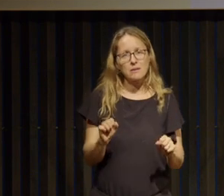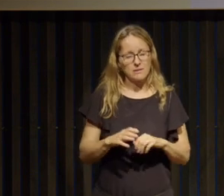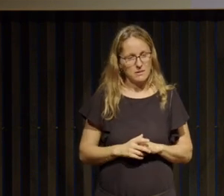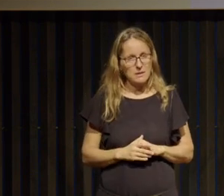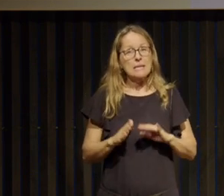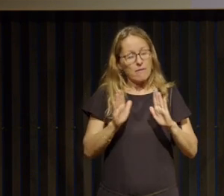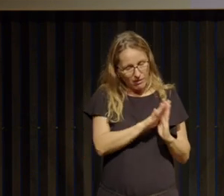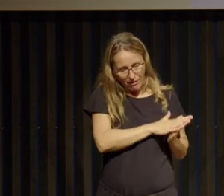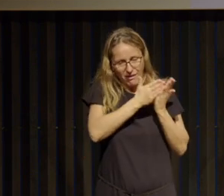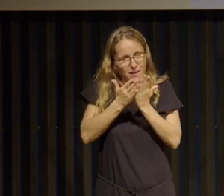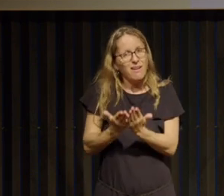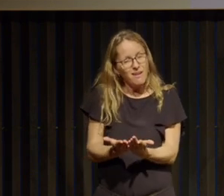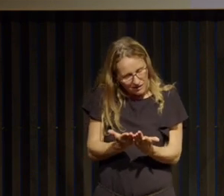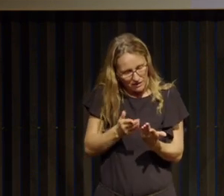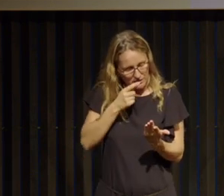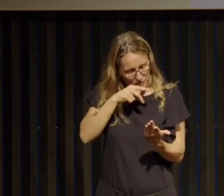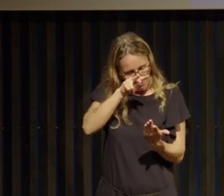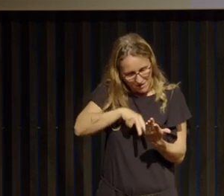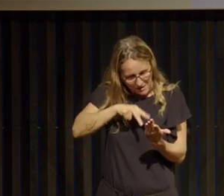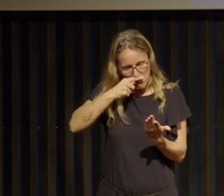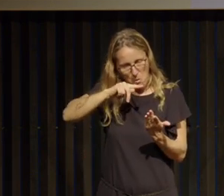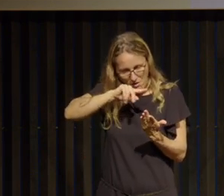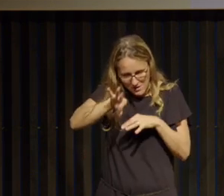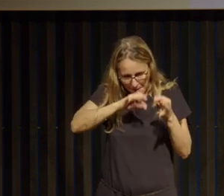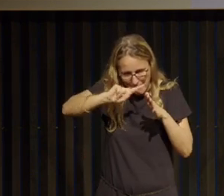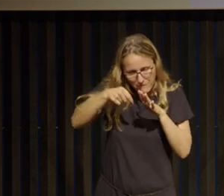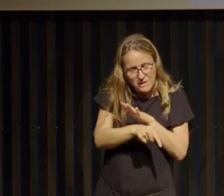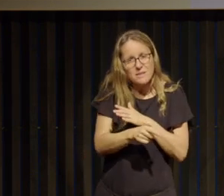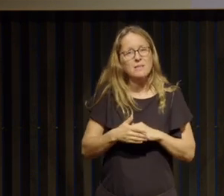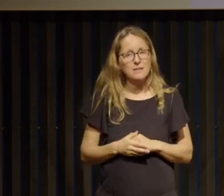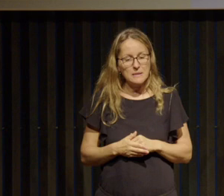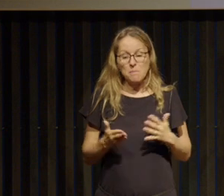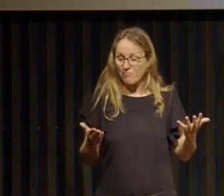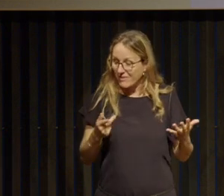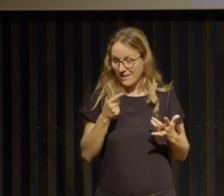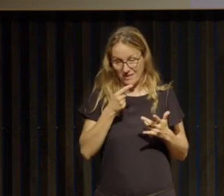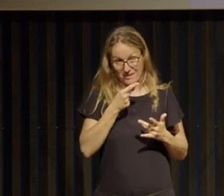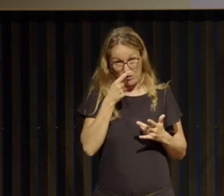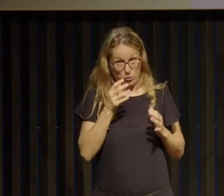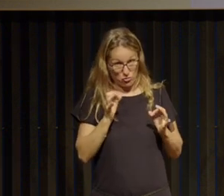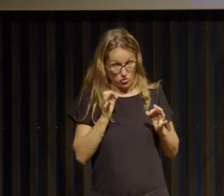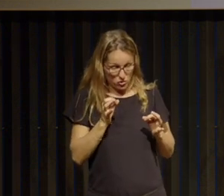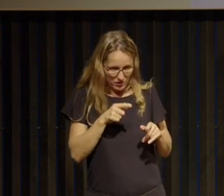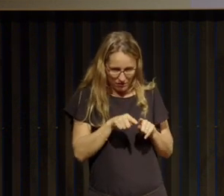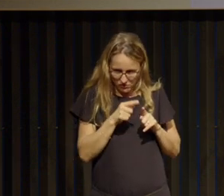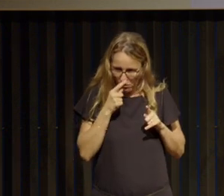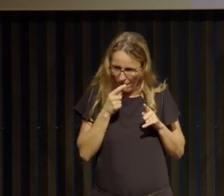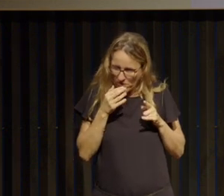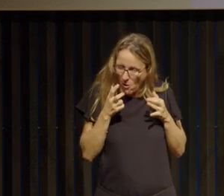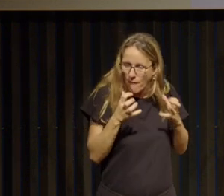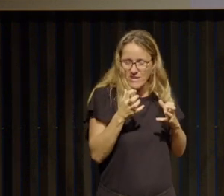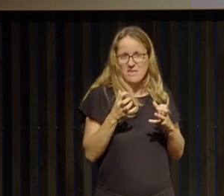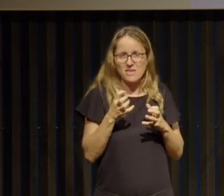reprendre le livre et aller encore plus en profondeur est-ce que la soif de guérison elle a vraiment été contactée est-ce que